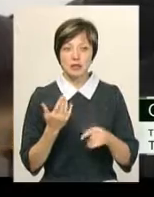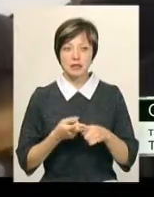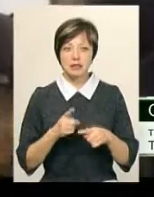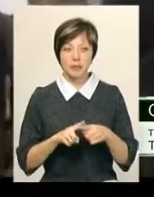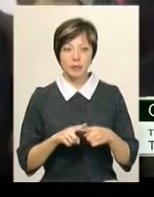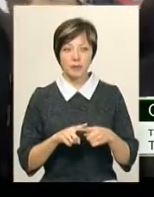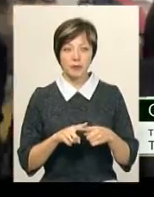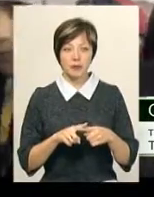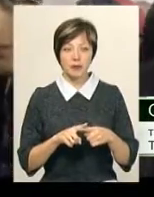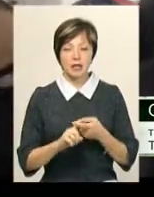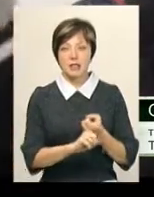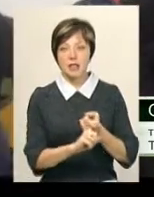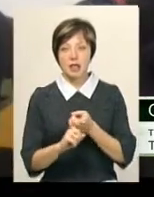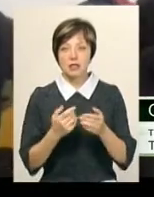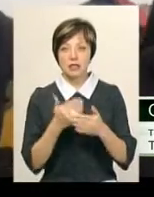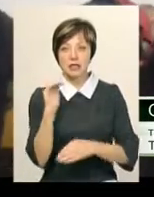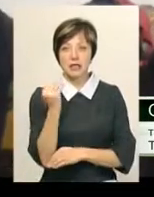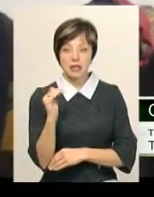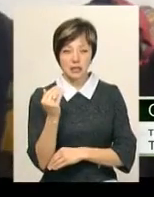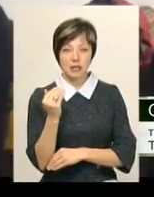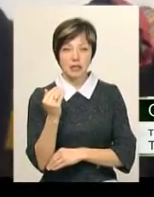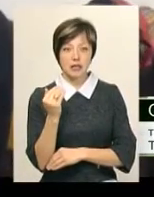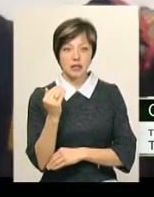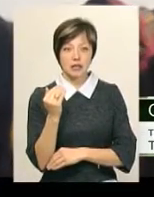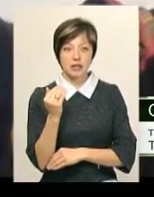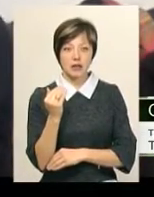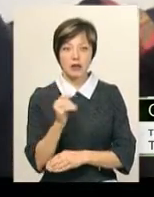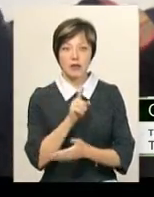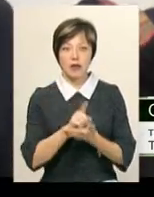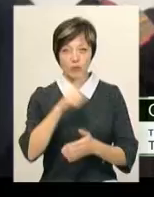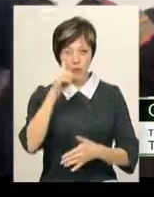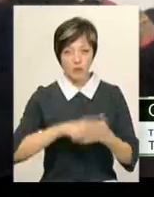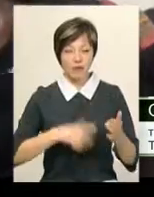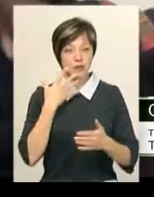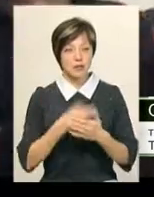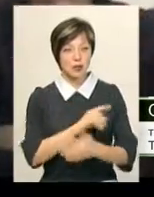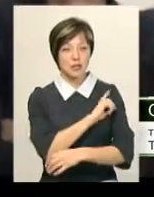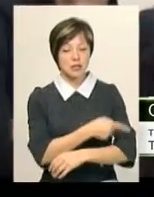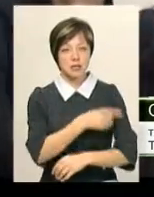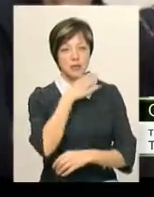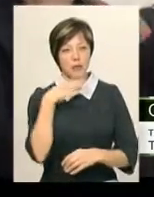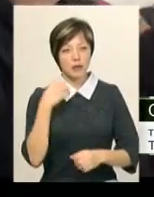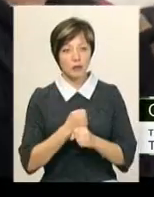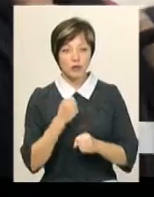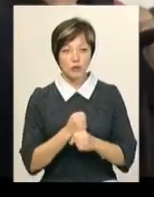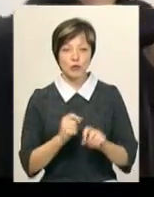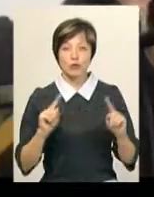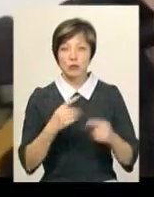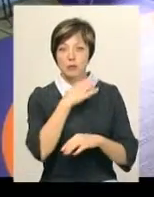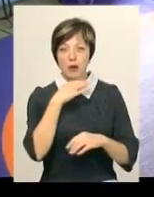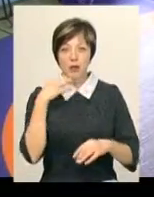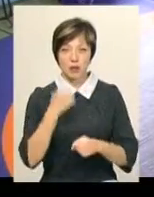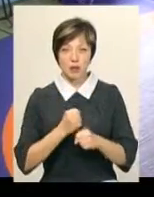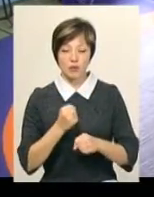залежить від дитини. Вони мають бути впевнені в своїх силах, багато працювати, дуже і дуже багато